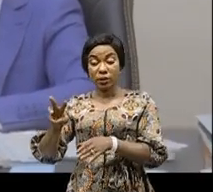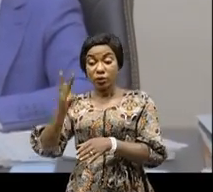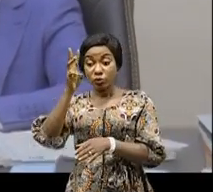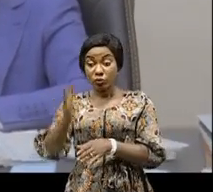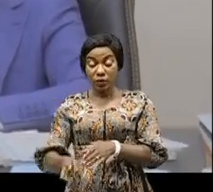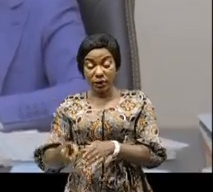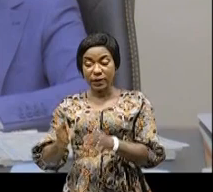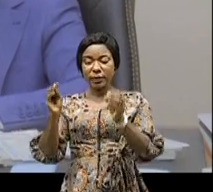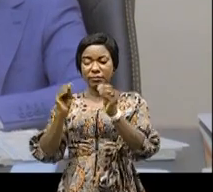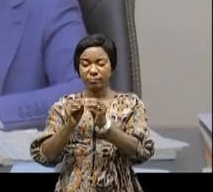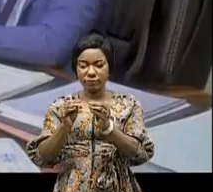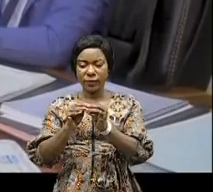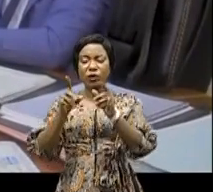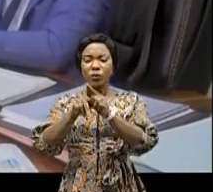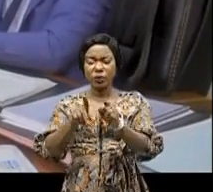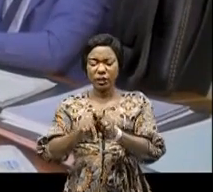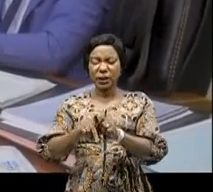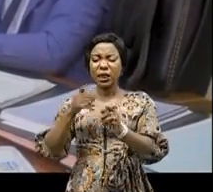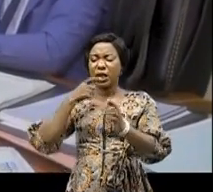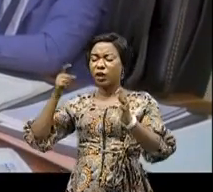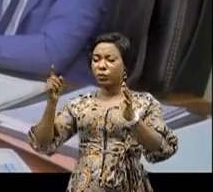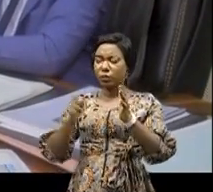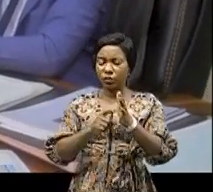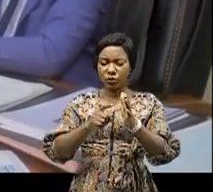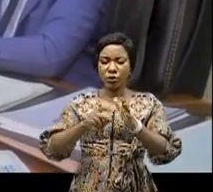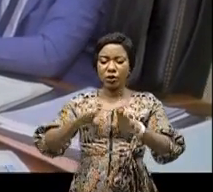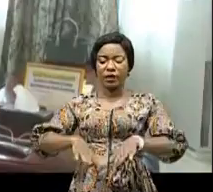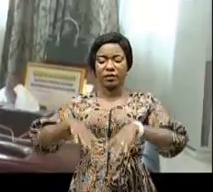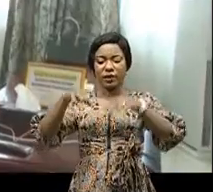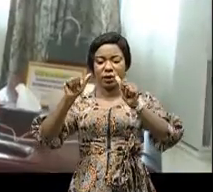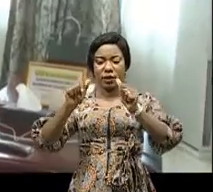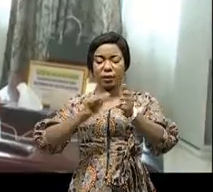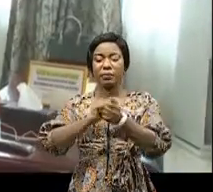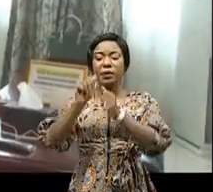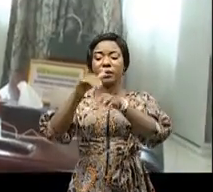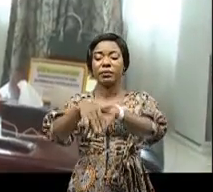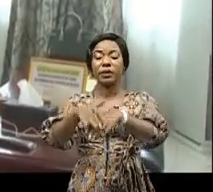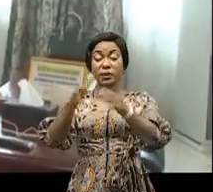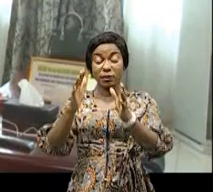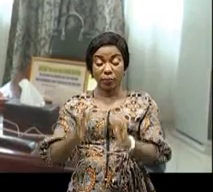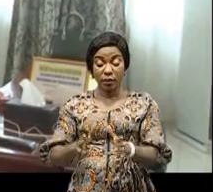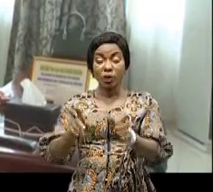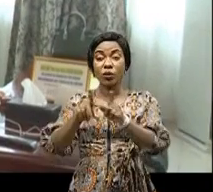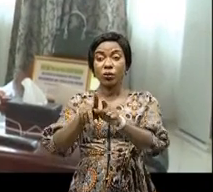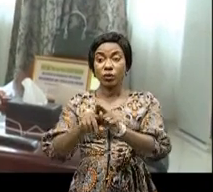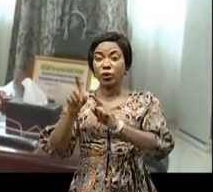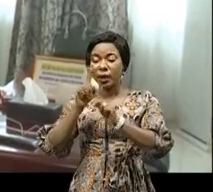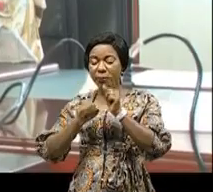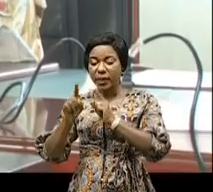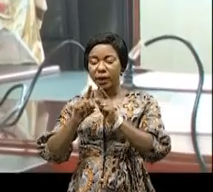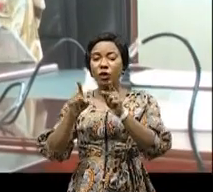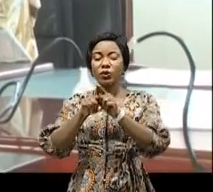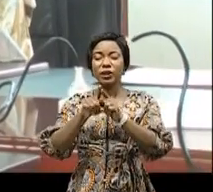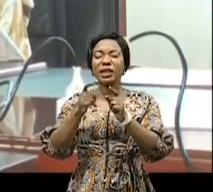ont été validées par les participants. Elles ont été produites lors des travaux de cette commission thématique. Il a